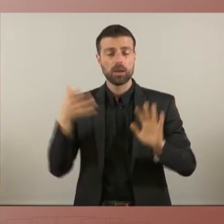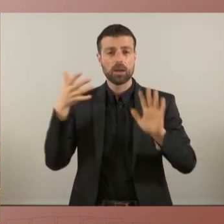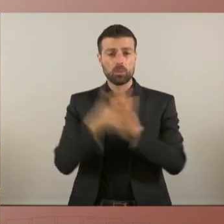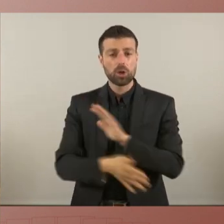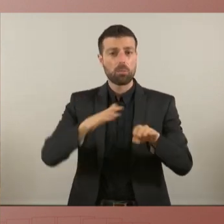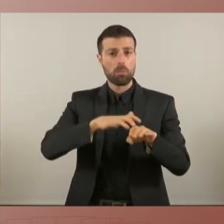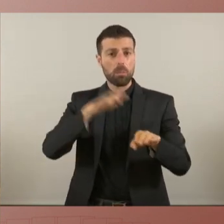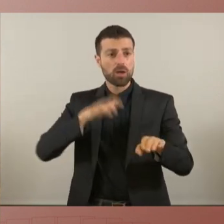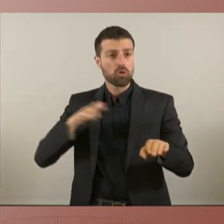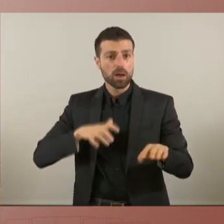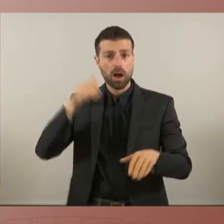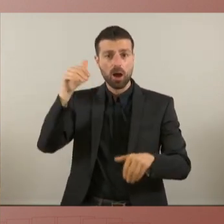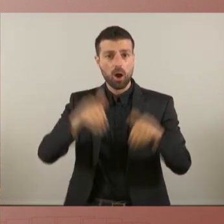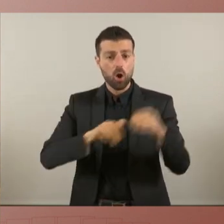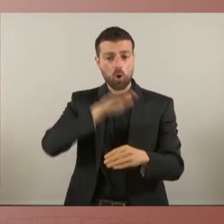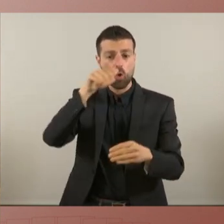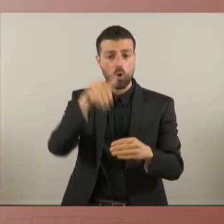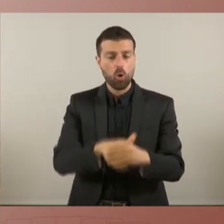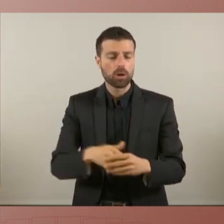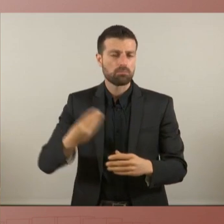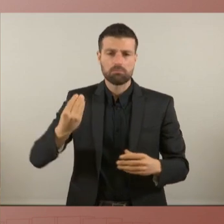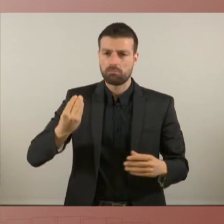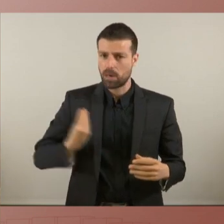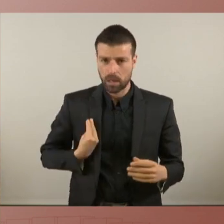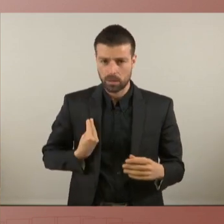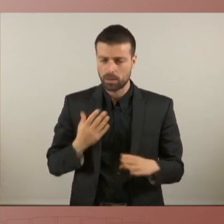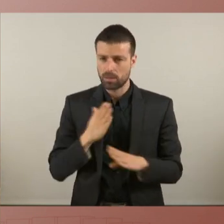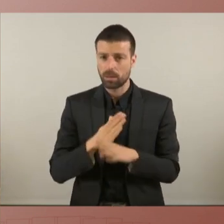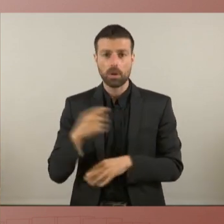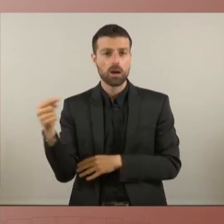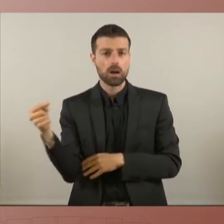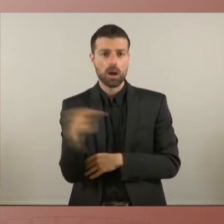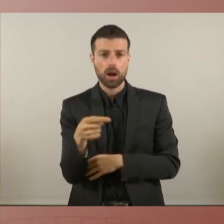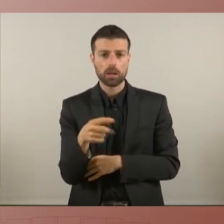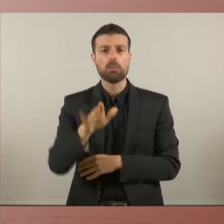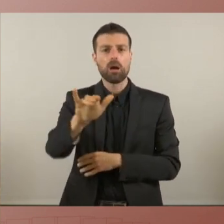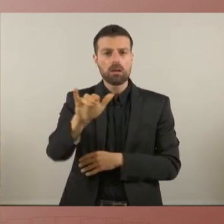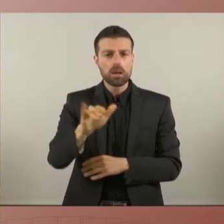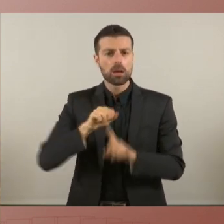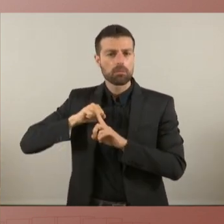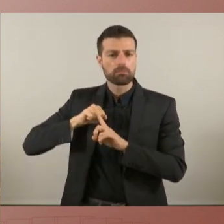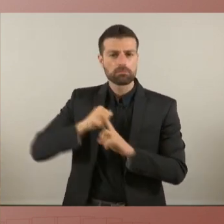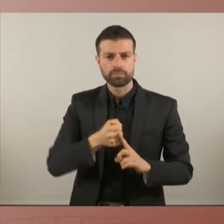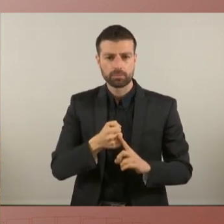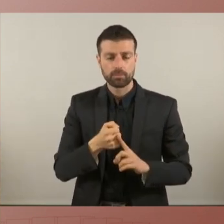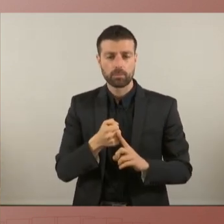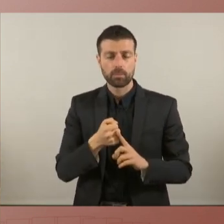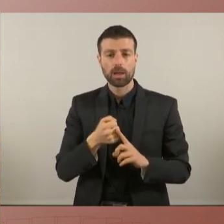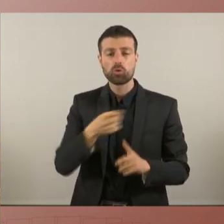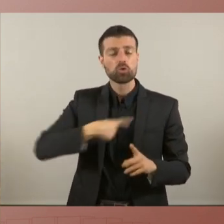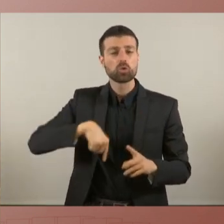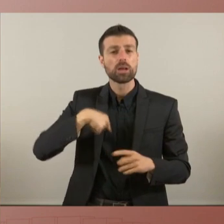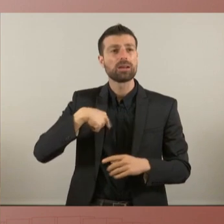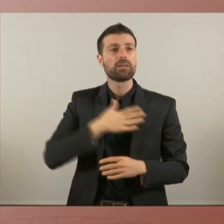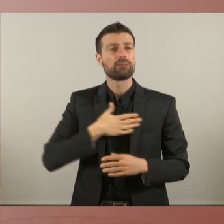a les urnes segueix sent la mateixa negativa i repressió les nostres aspiracions xoquen